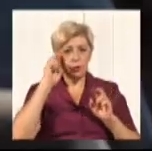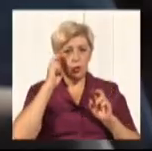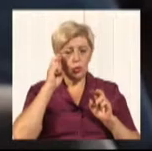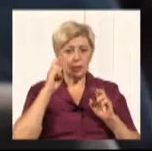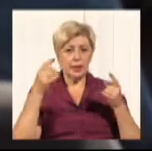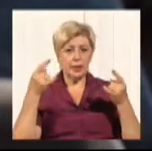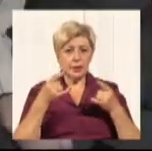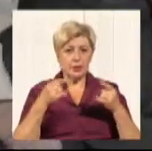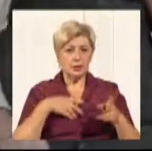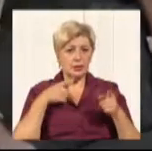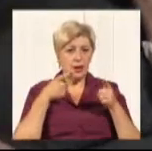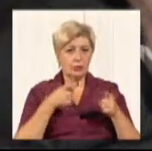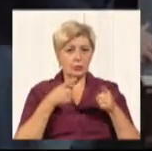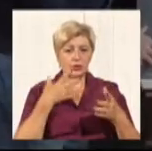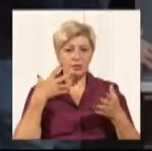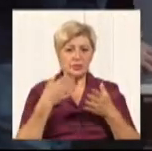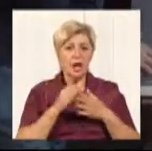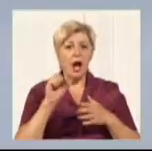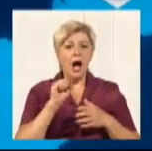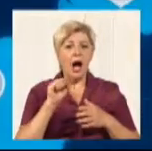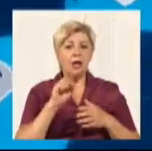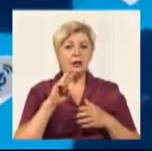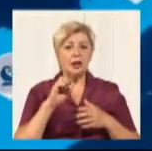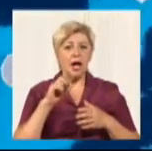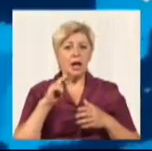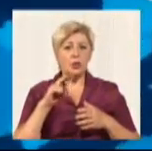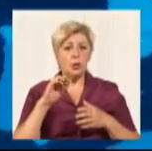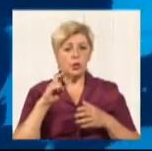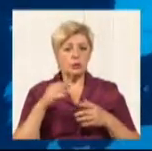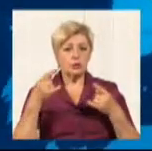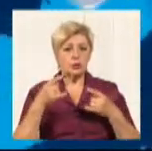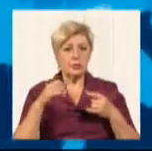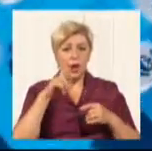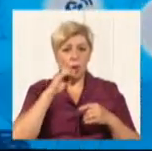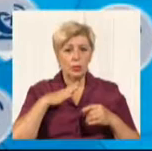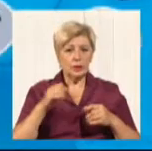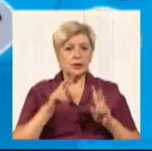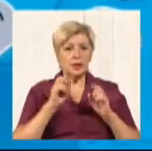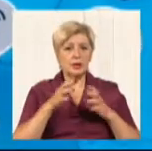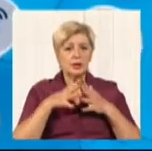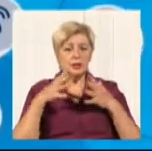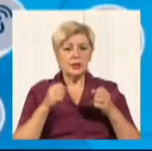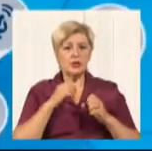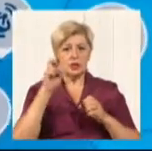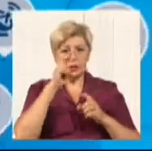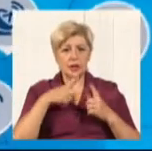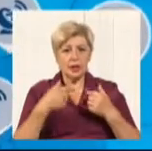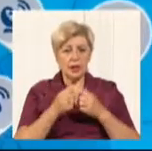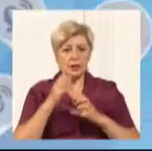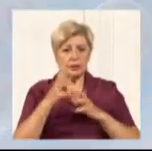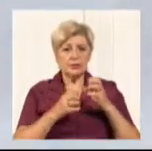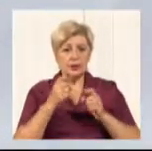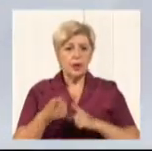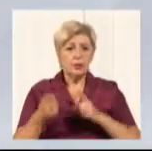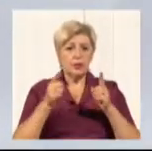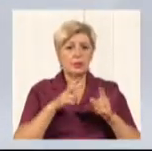загрожує власникам аналогового телебачення. Україна, як і більшість країн світу, переходить на цифровий сигнал.